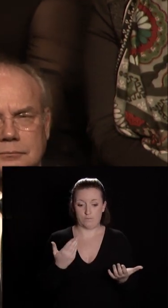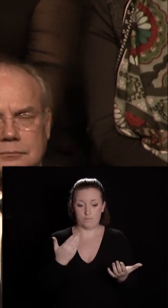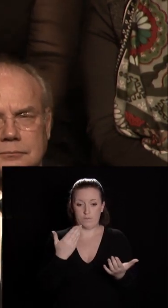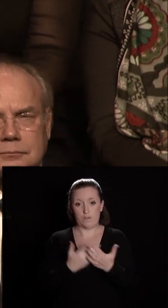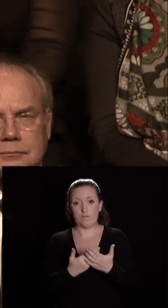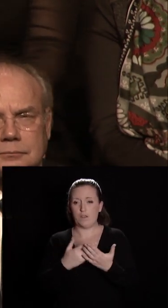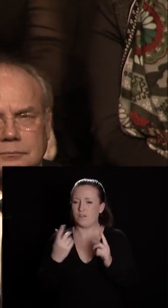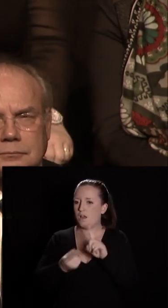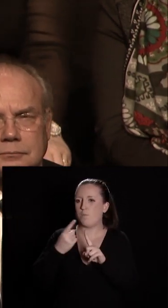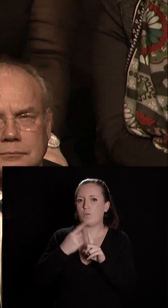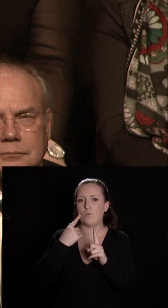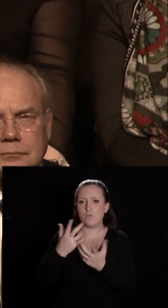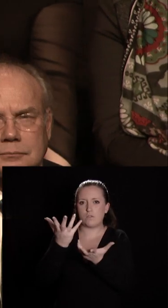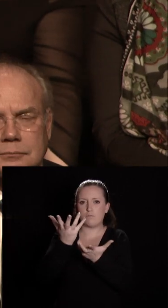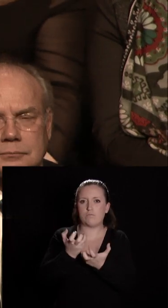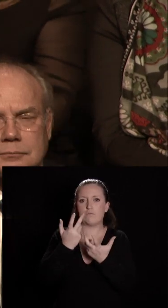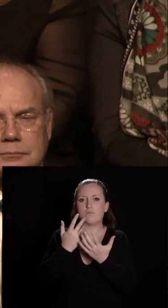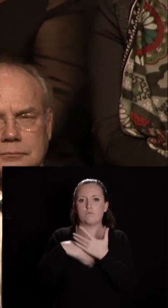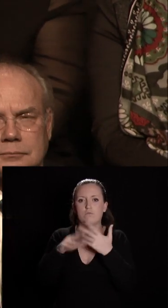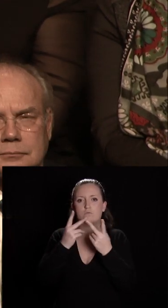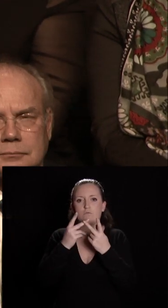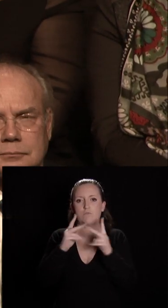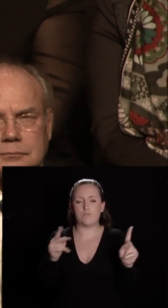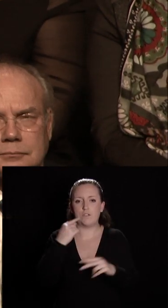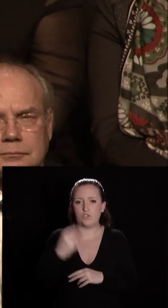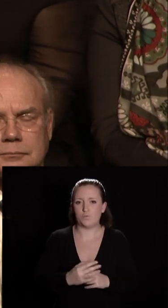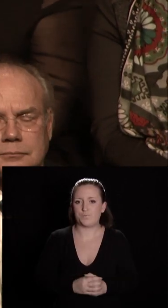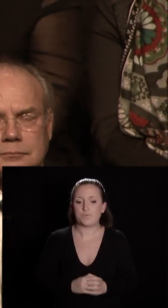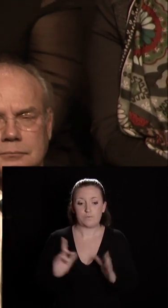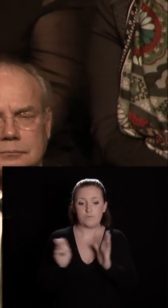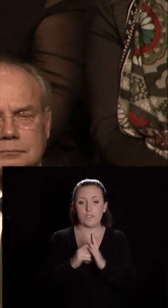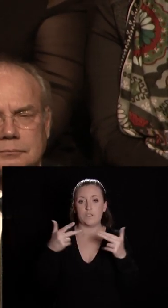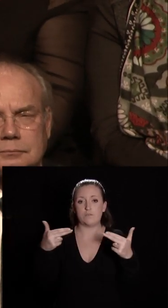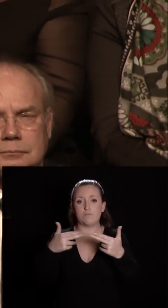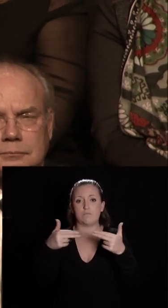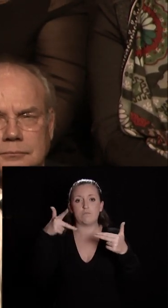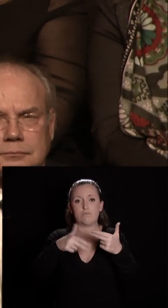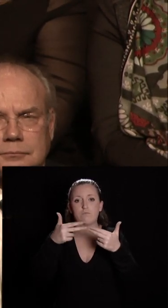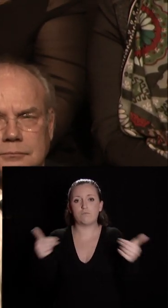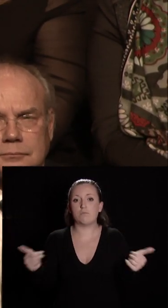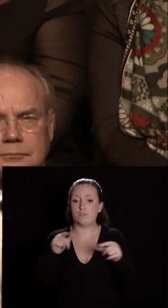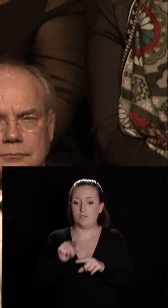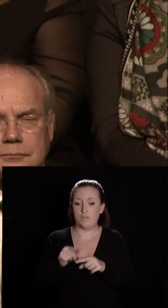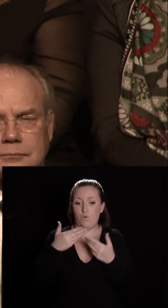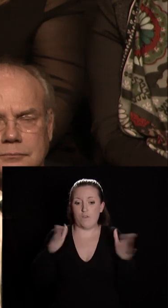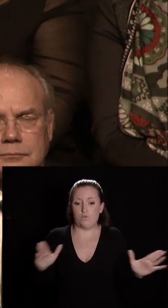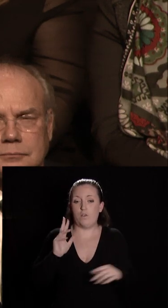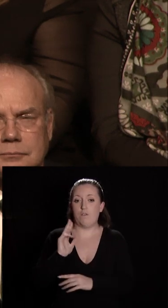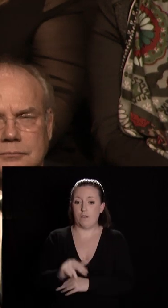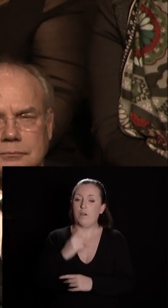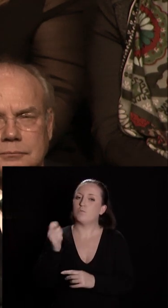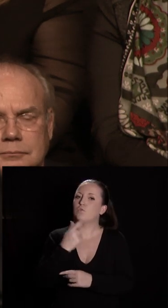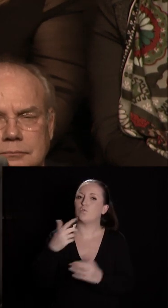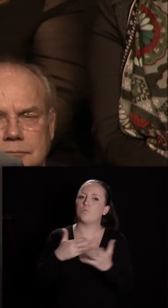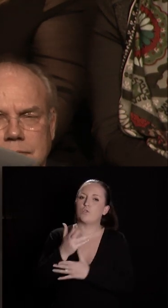rayonnement et de l'attractivité de notre jeune métropole lors de sa réouverture et bien ce sera un projet éminemment urbain